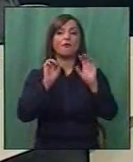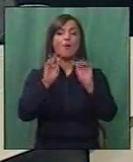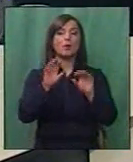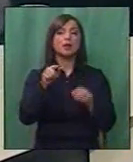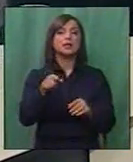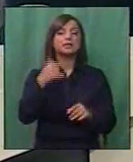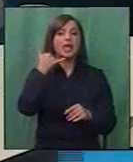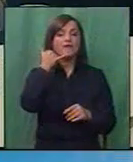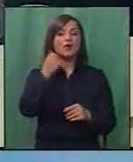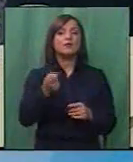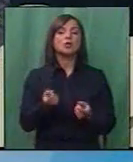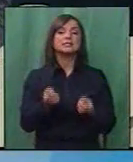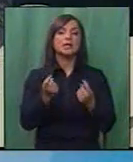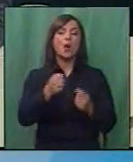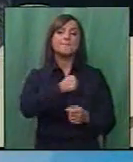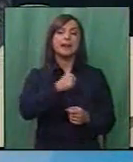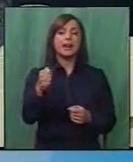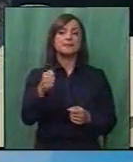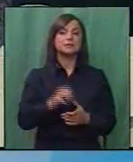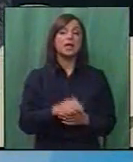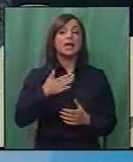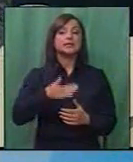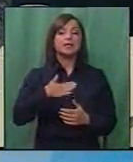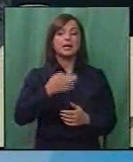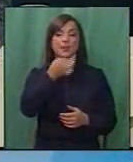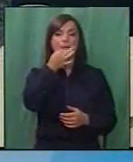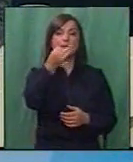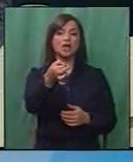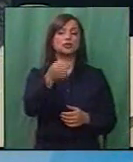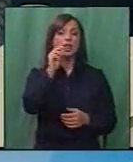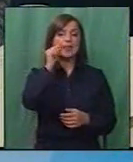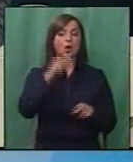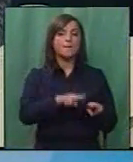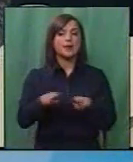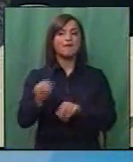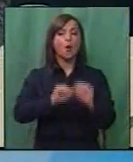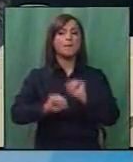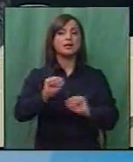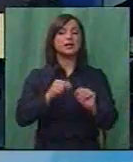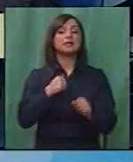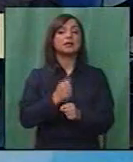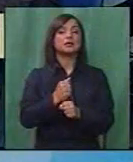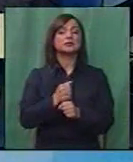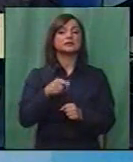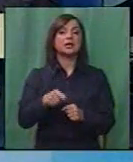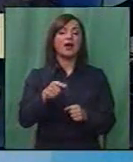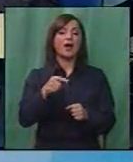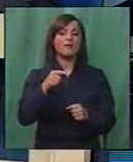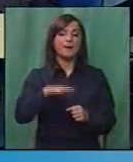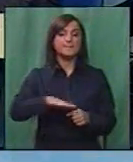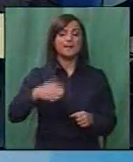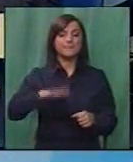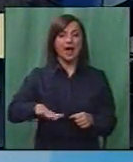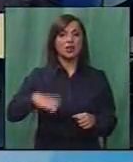сте. Севуваме од големо кој нјари Прилепско. И сакаме да поставиме прашање до народниот правобранител. Се работи за полов напад